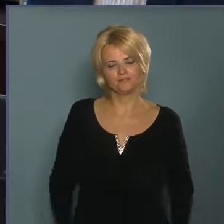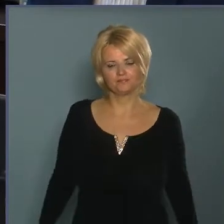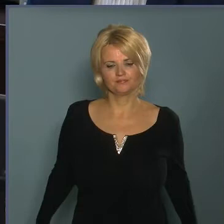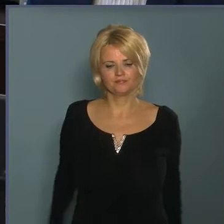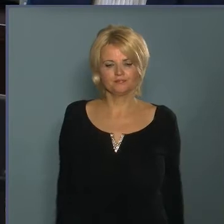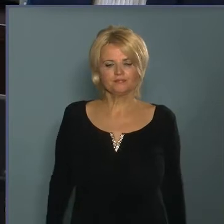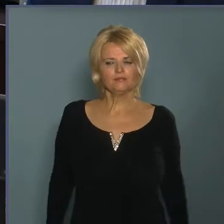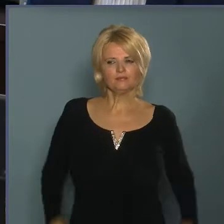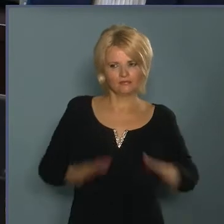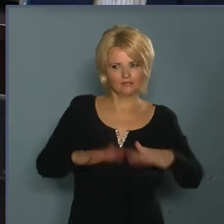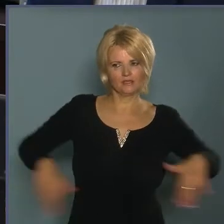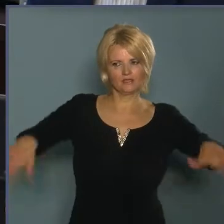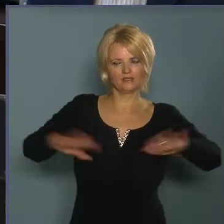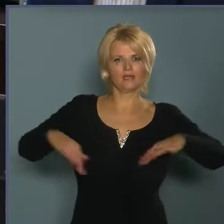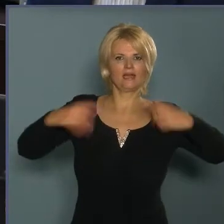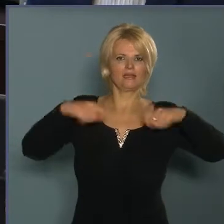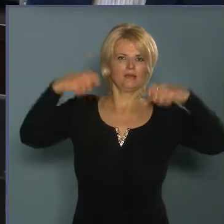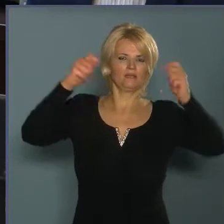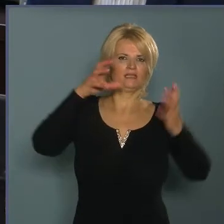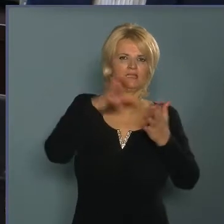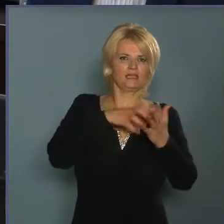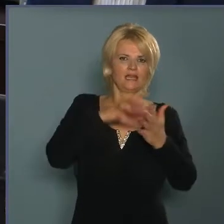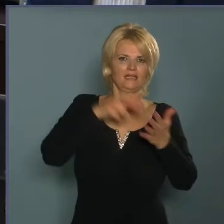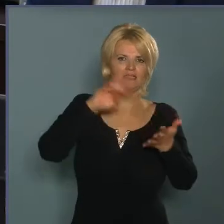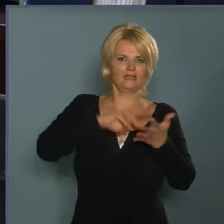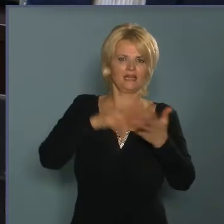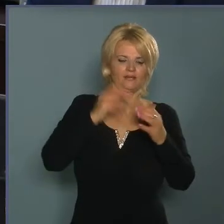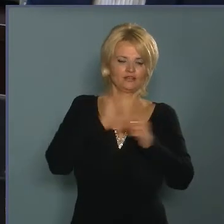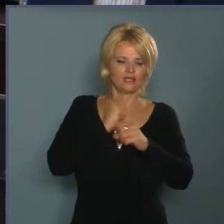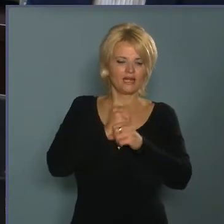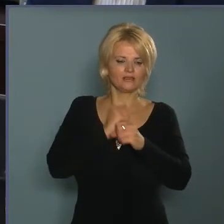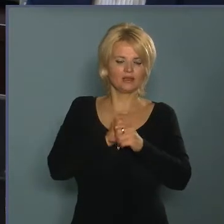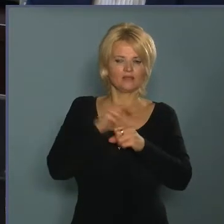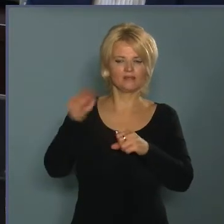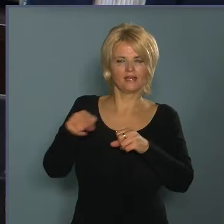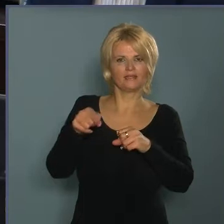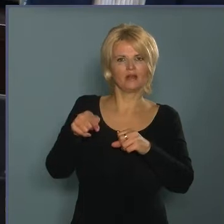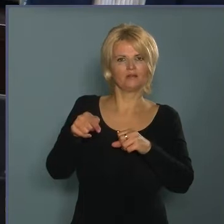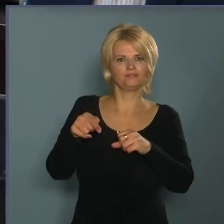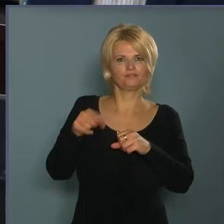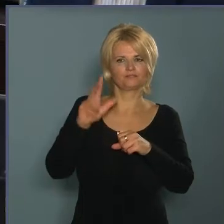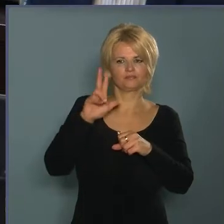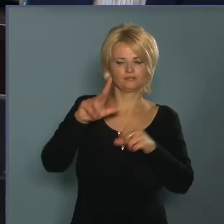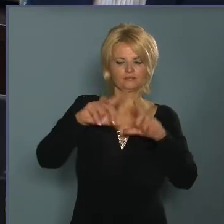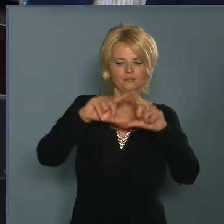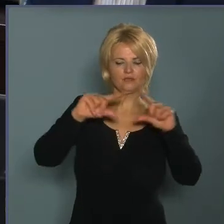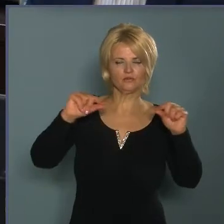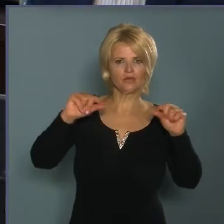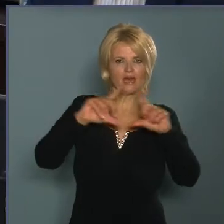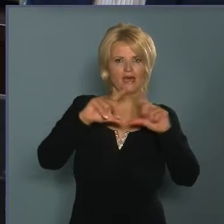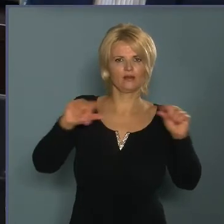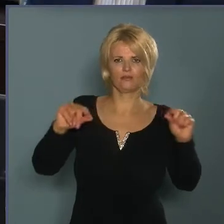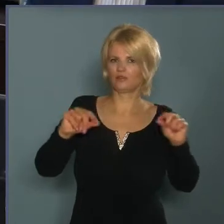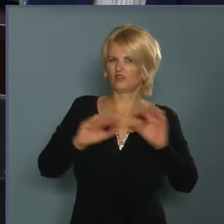A tájépítészek, kertészek készítettek erre egy tervet. Alkalmatlan ez a kis háromszög, hogy itt